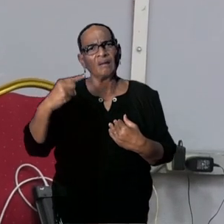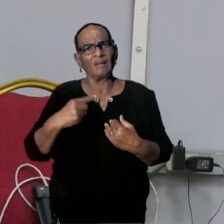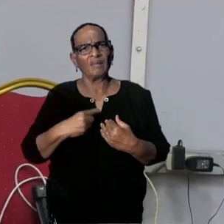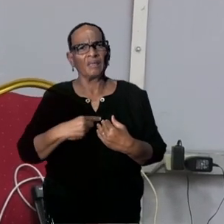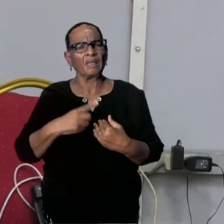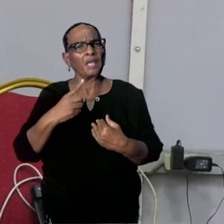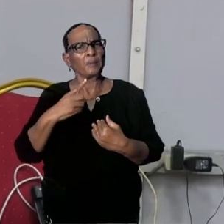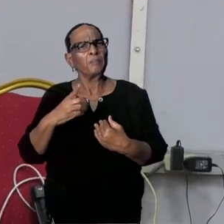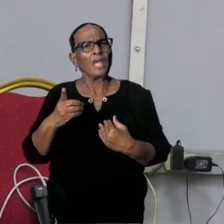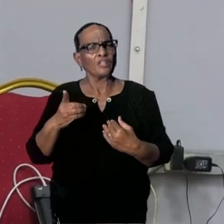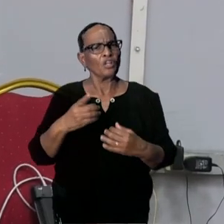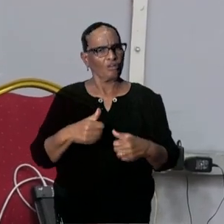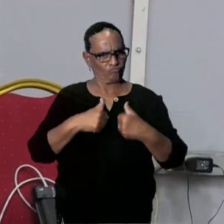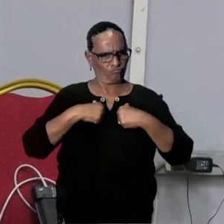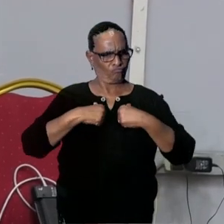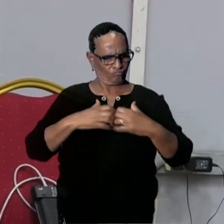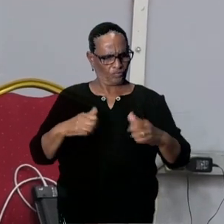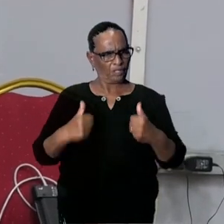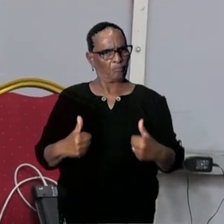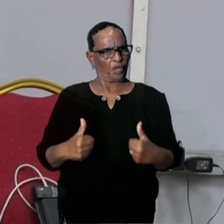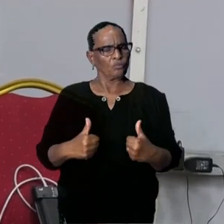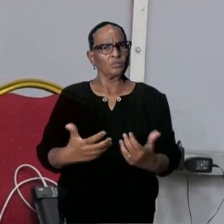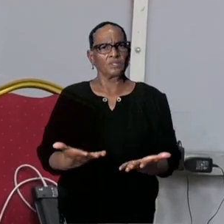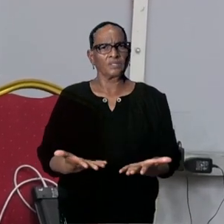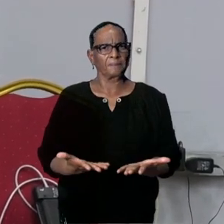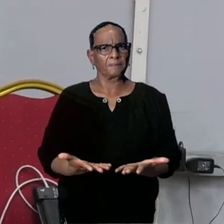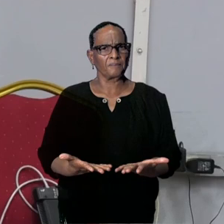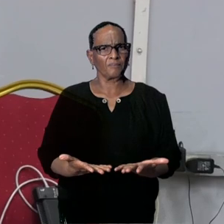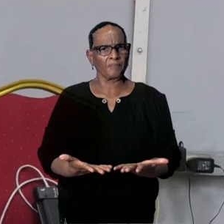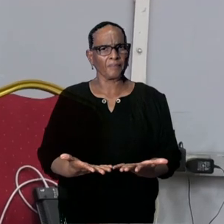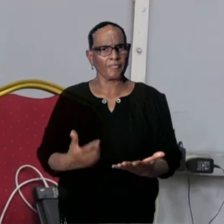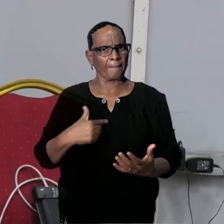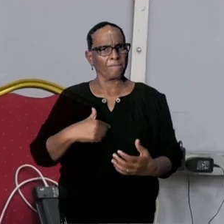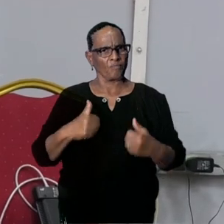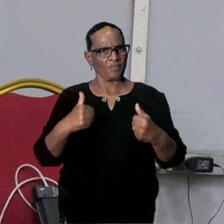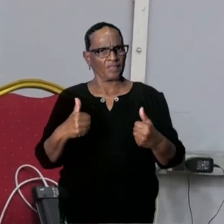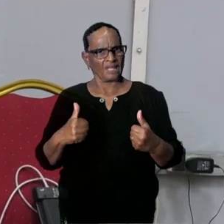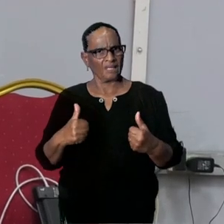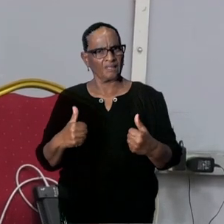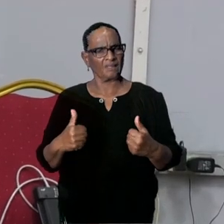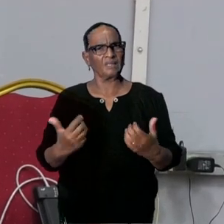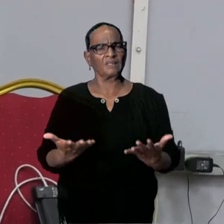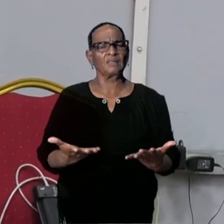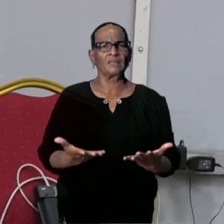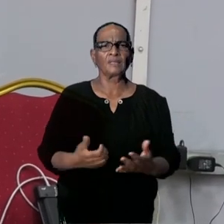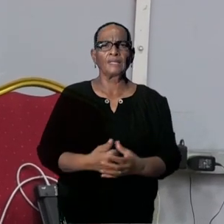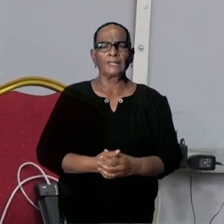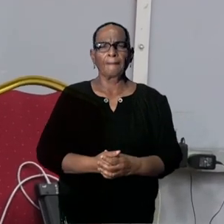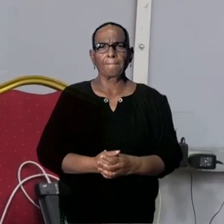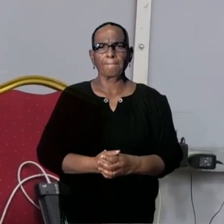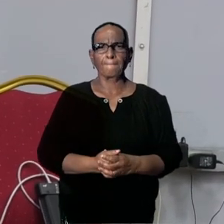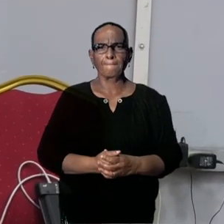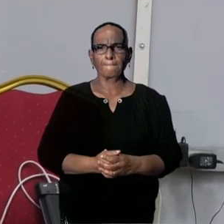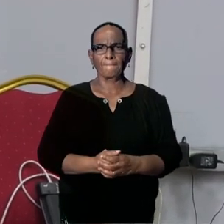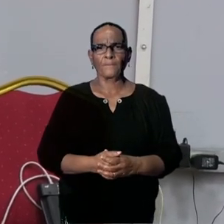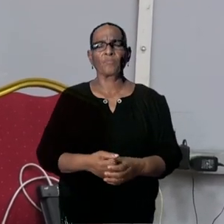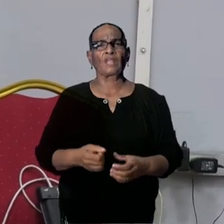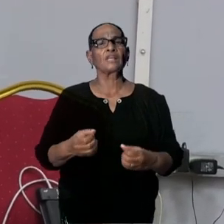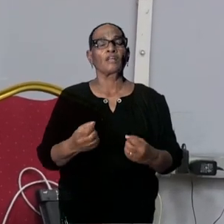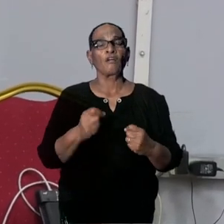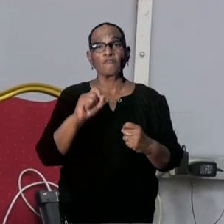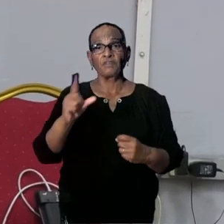100%. En als ik het vaccin krijg, dan ben ik maar 63% bestand als ik het virus